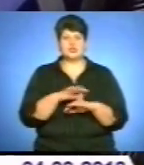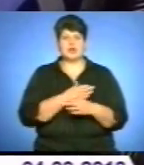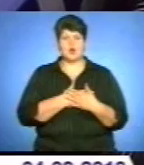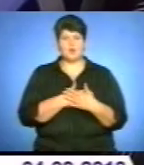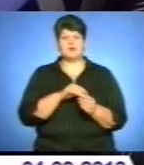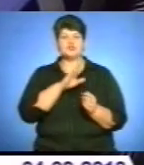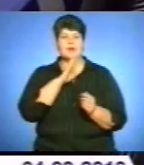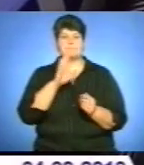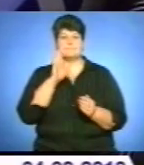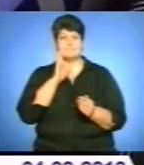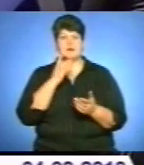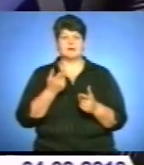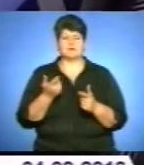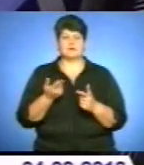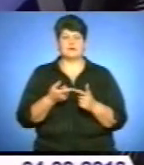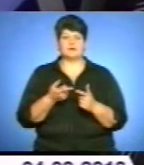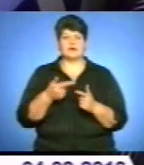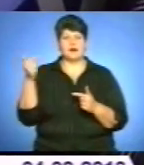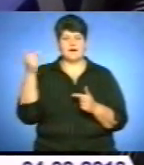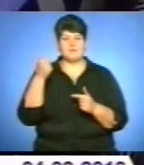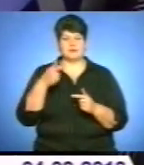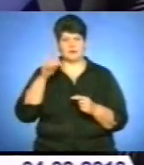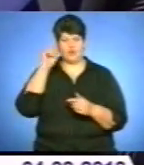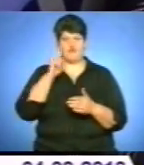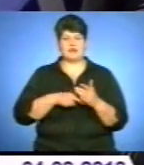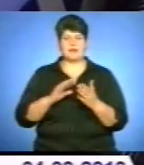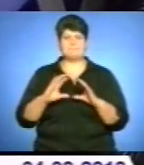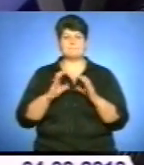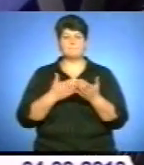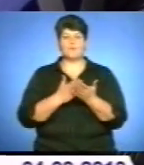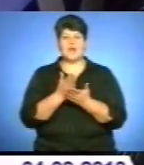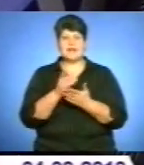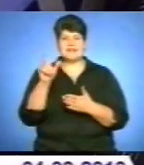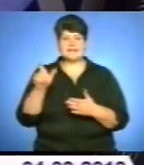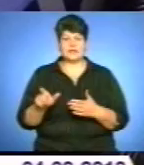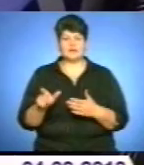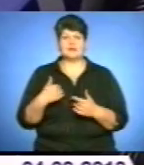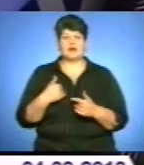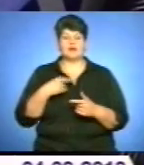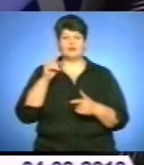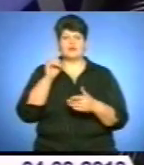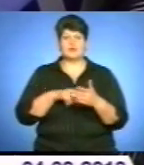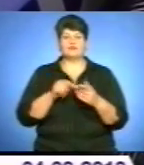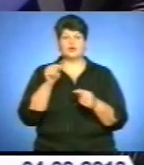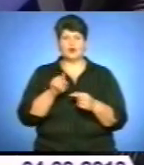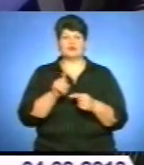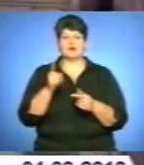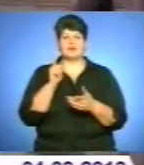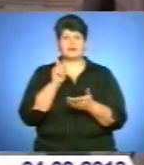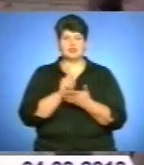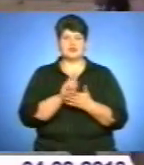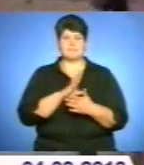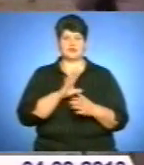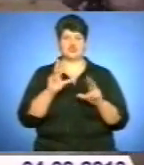мать, або грамотно-уверенна політика. Я глубоко убеждена, що жінка, в першу чергу, має бути щастлива.